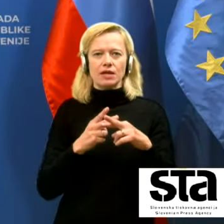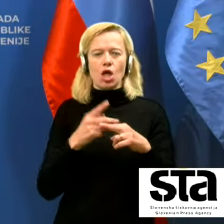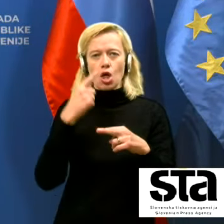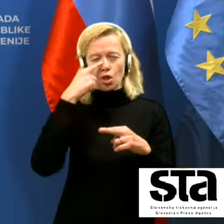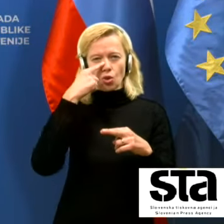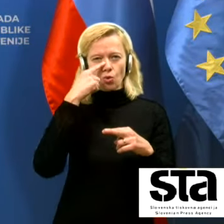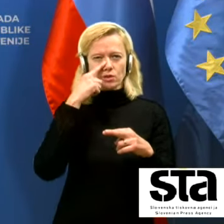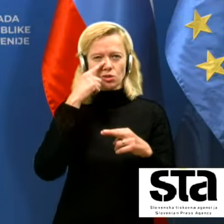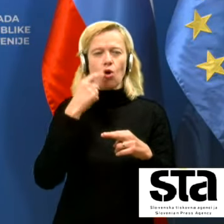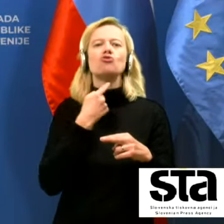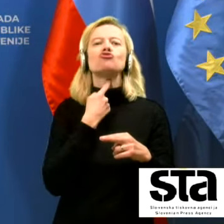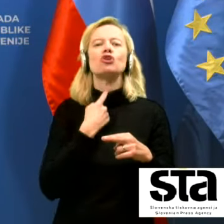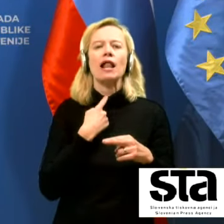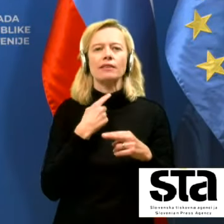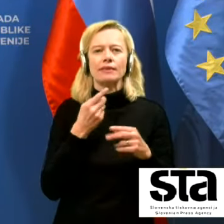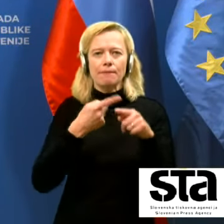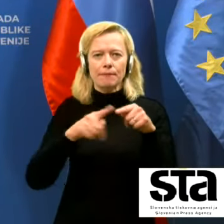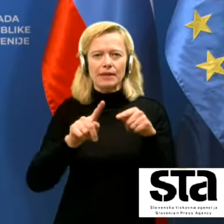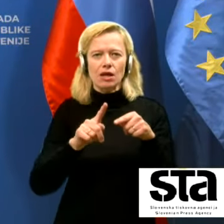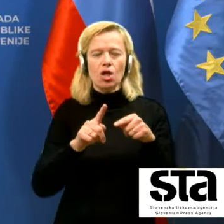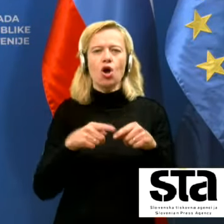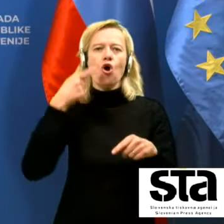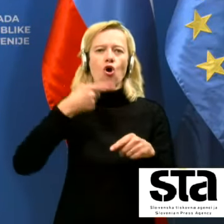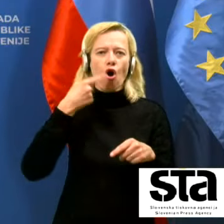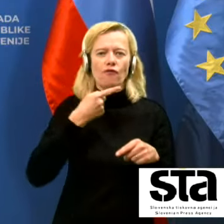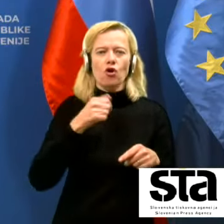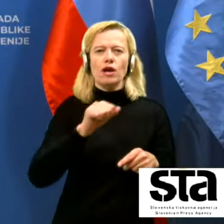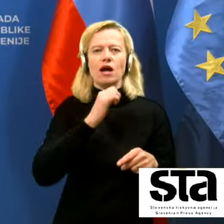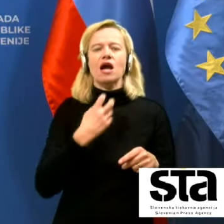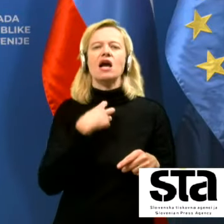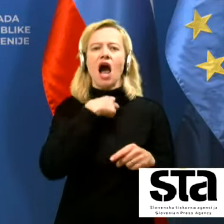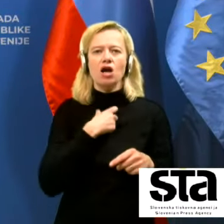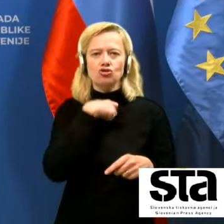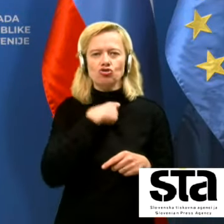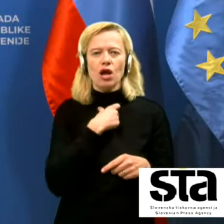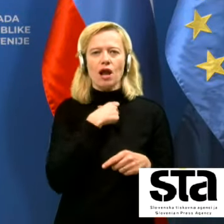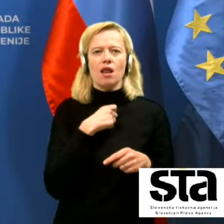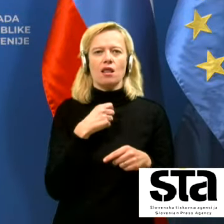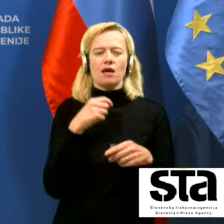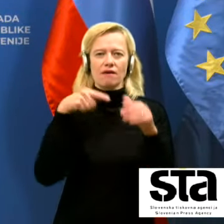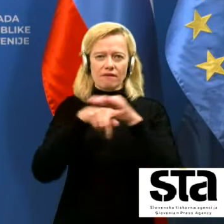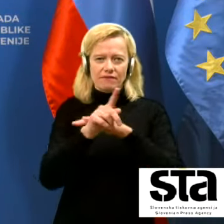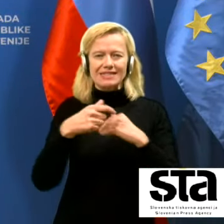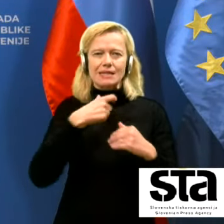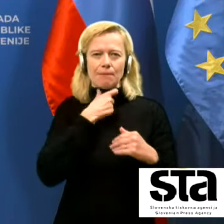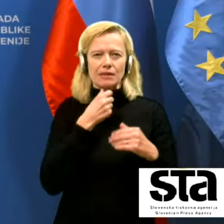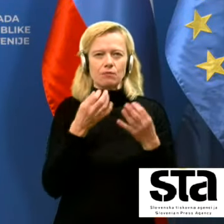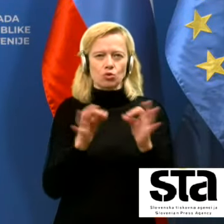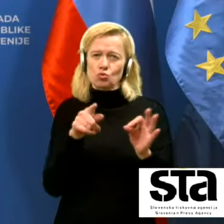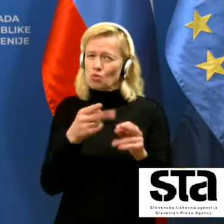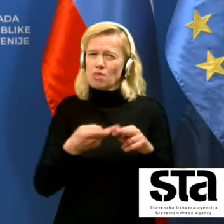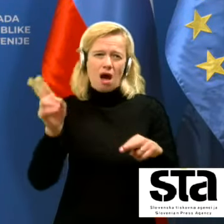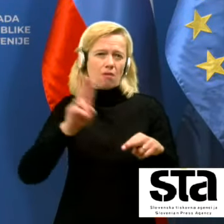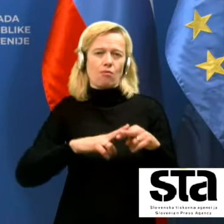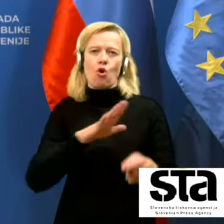sveda in govor in kašel in zaprti prostori so tisti, ki nas najbolj ogrožajo.